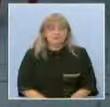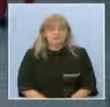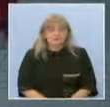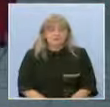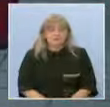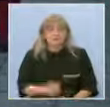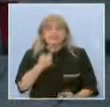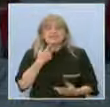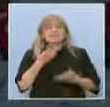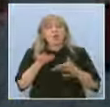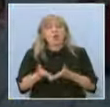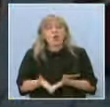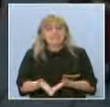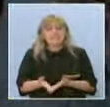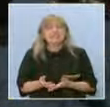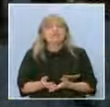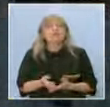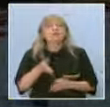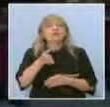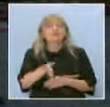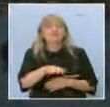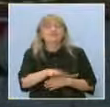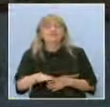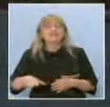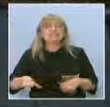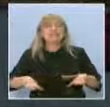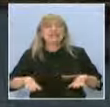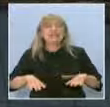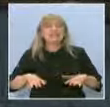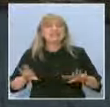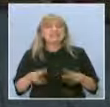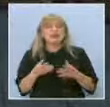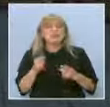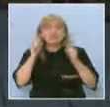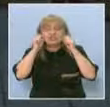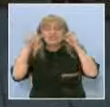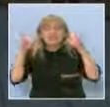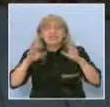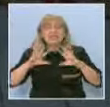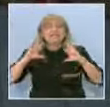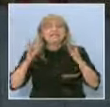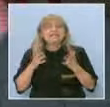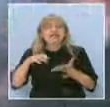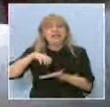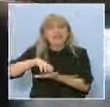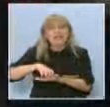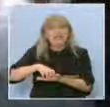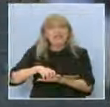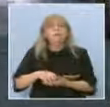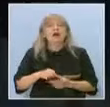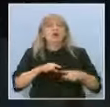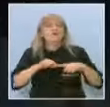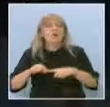За делегацията от Дордрехт посещението в Детска градина Иглика започна с изненада. Целият екип, воден от директорката Марчела Петрова,